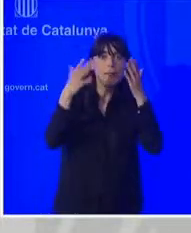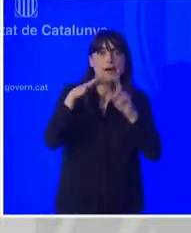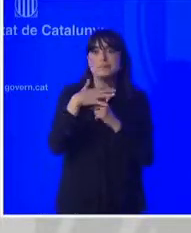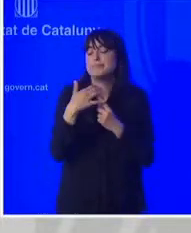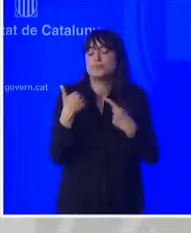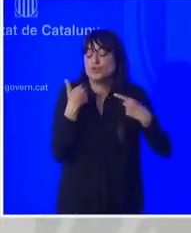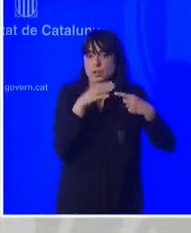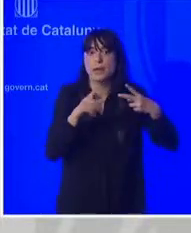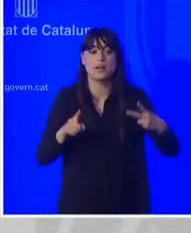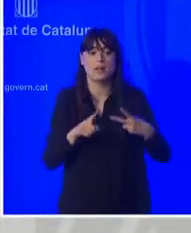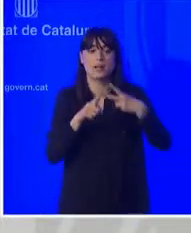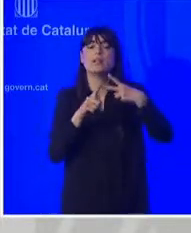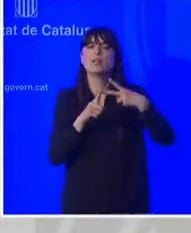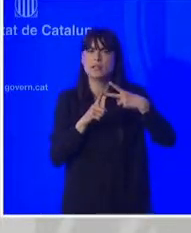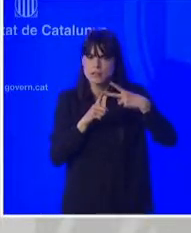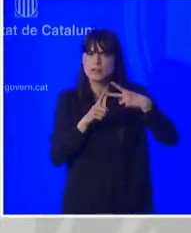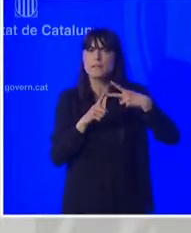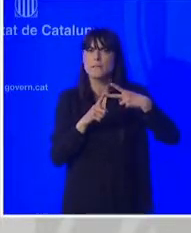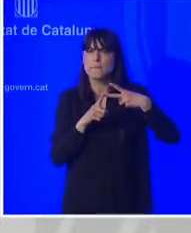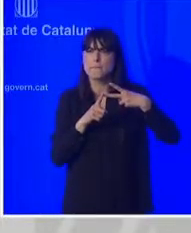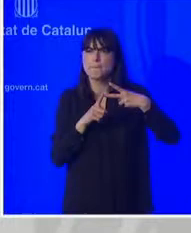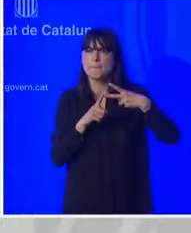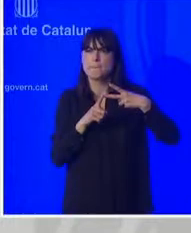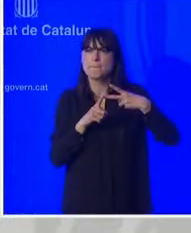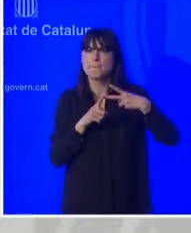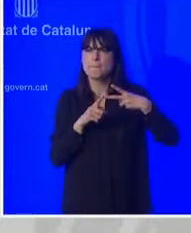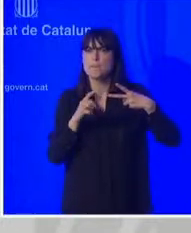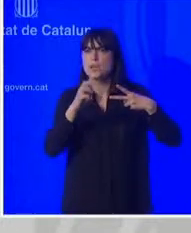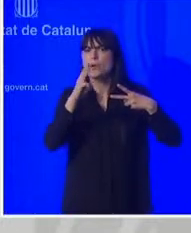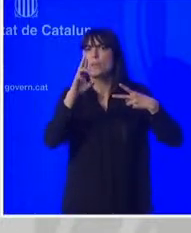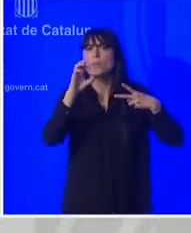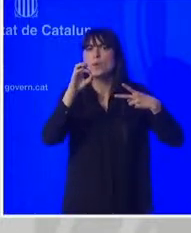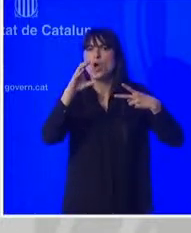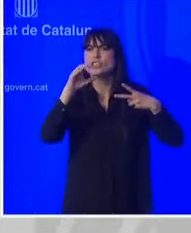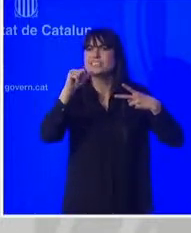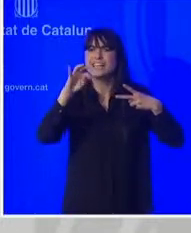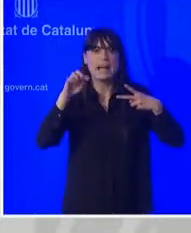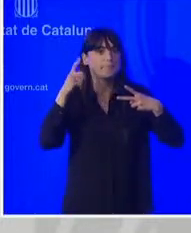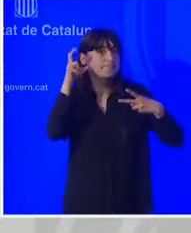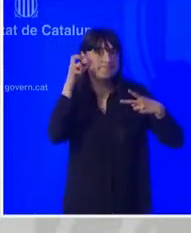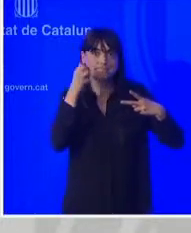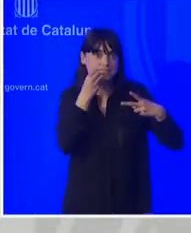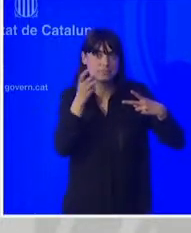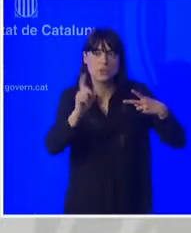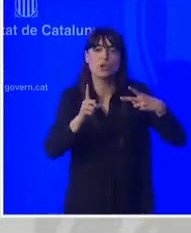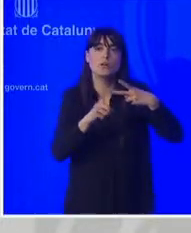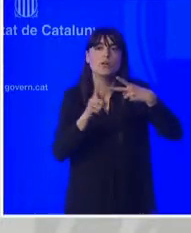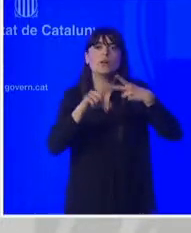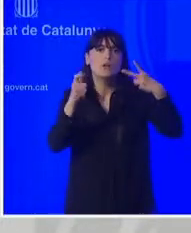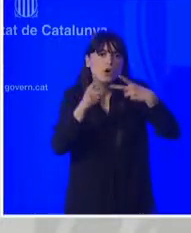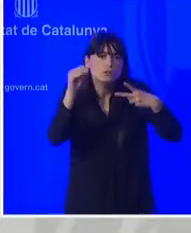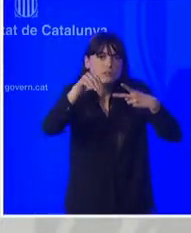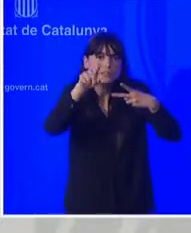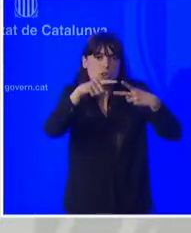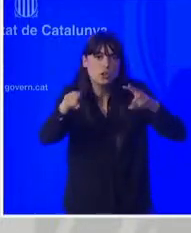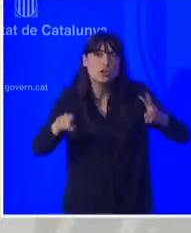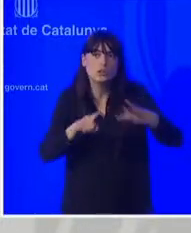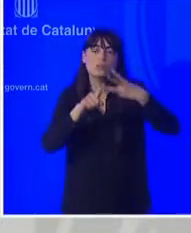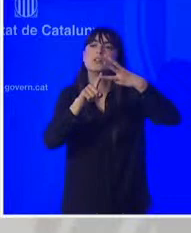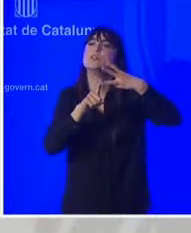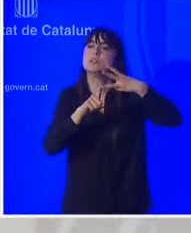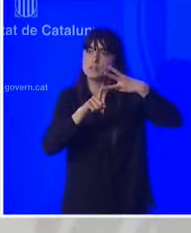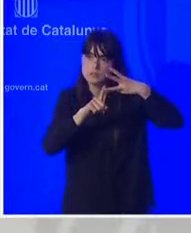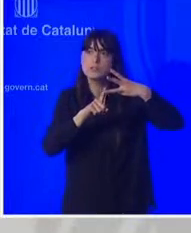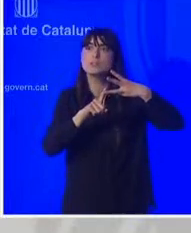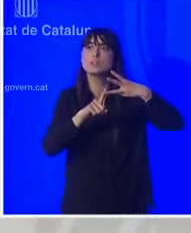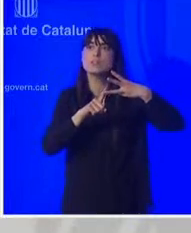es faci o no aquesta desigua. I una tercera també en relació amb vacunació i Covid. No sé si el Govern ho ha debatut en algun conseller executiu